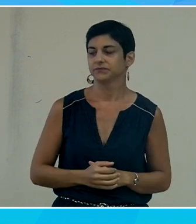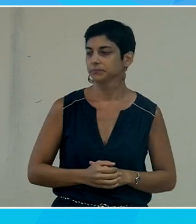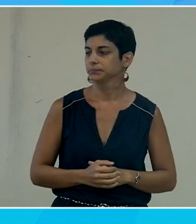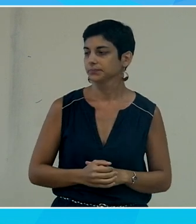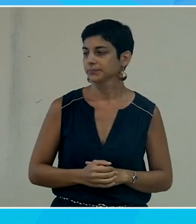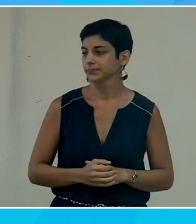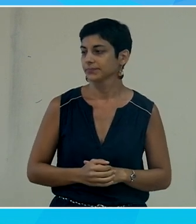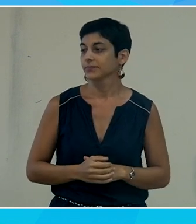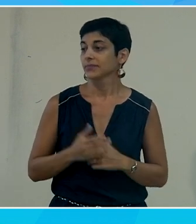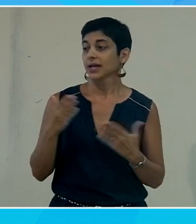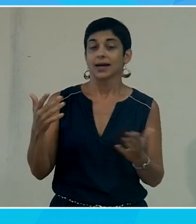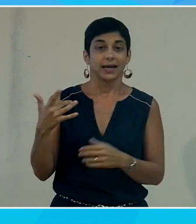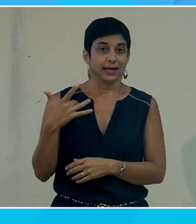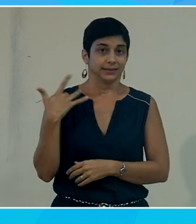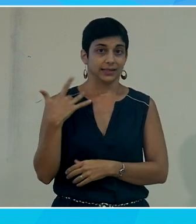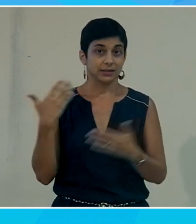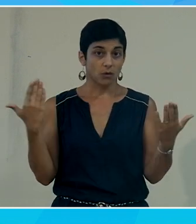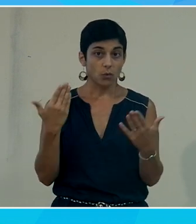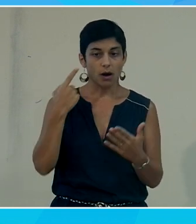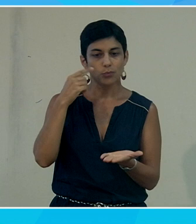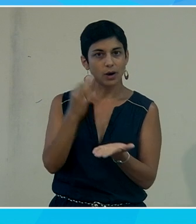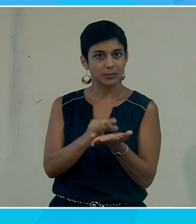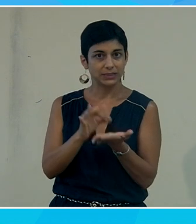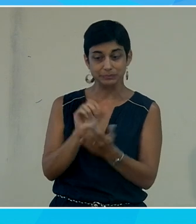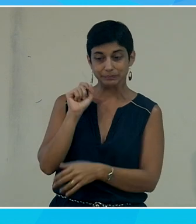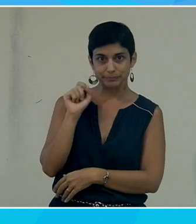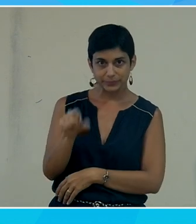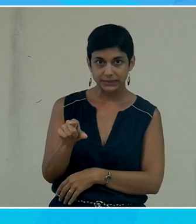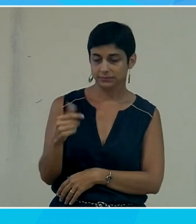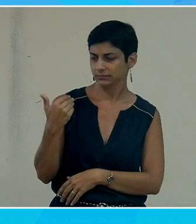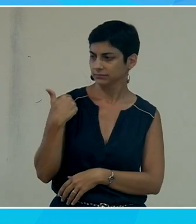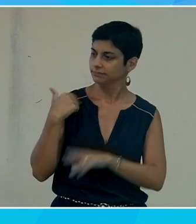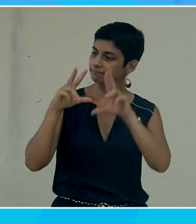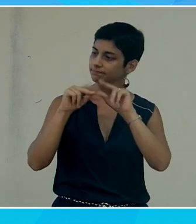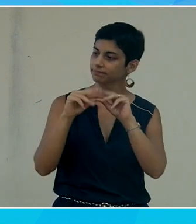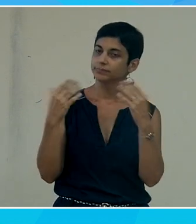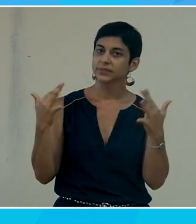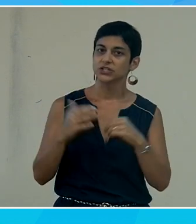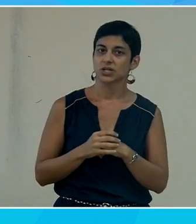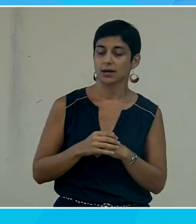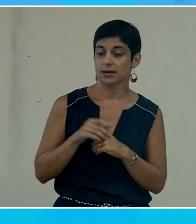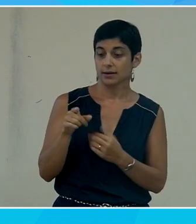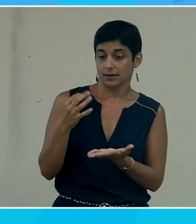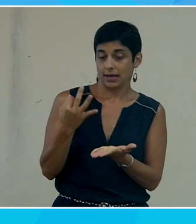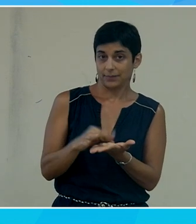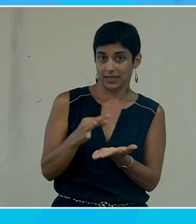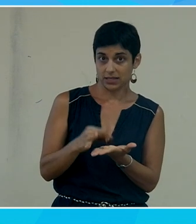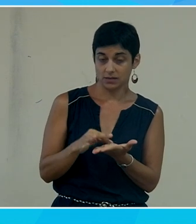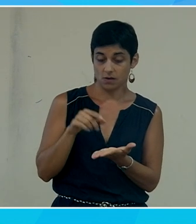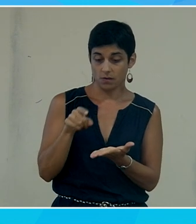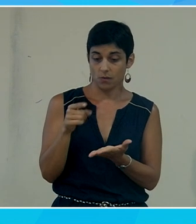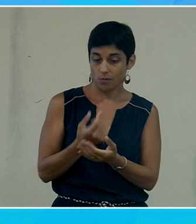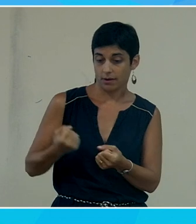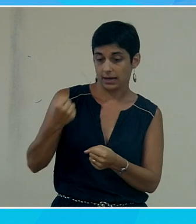alors ce qui est intéressant par rapport à cette application c'est quoi ? c'est que on en parlait tout à l'heure cette application elle a été développée